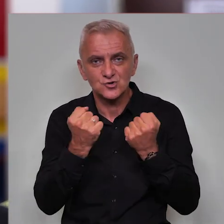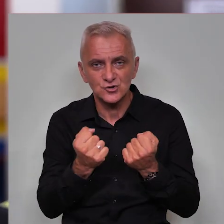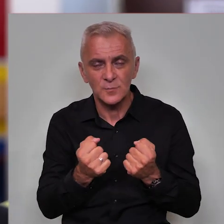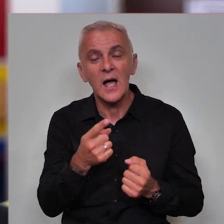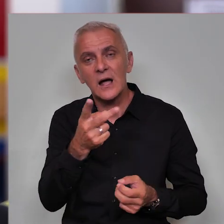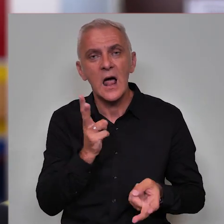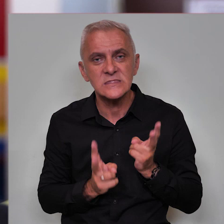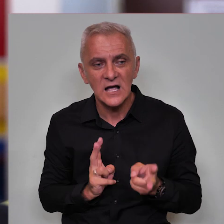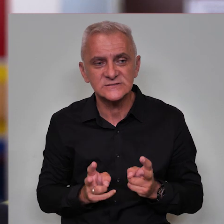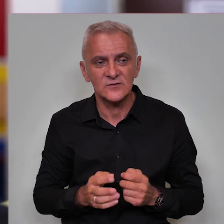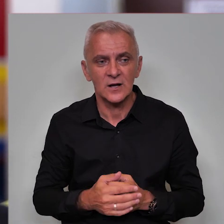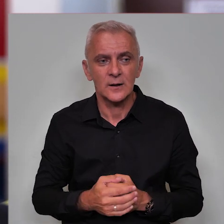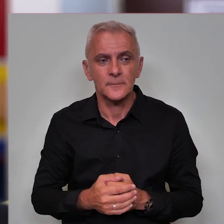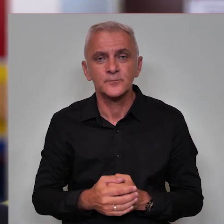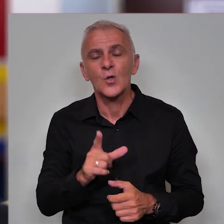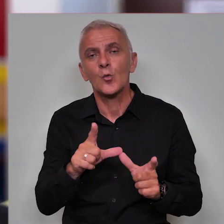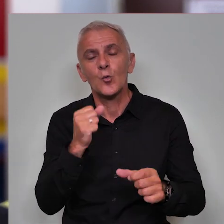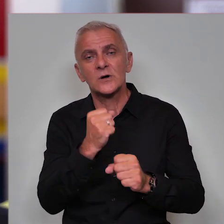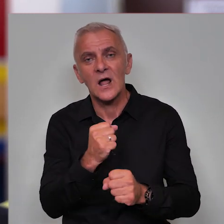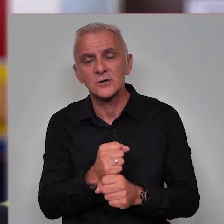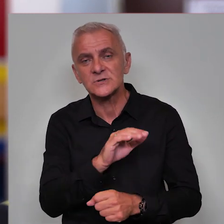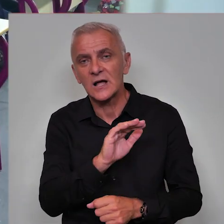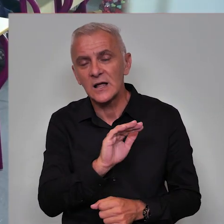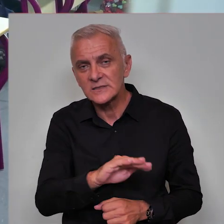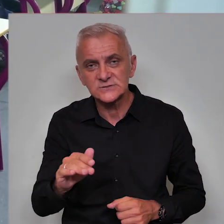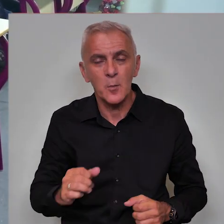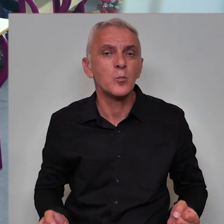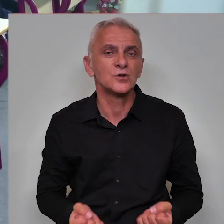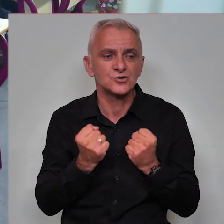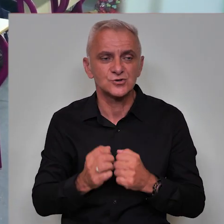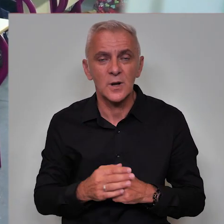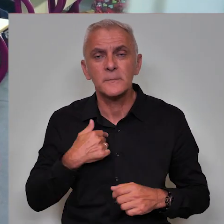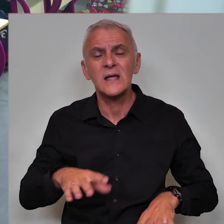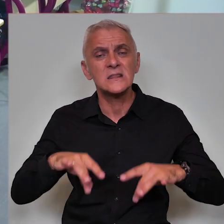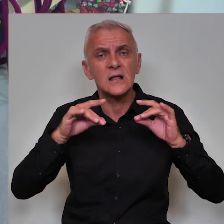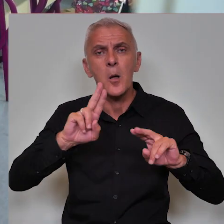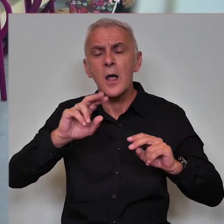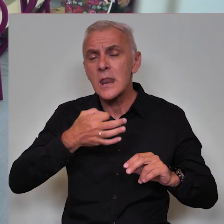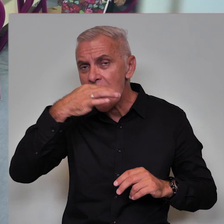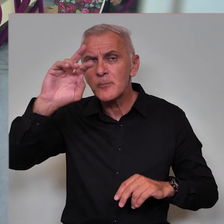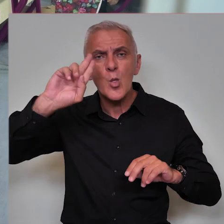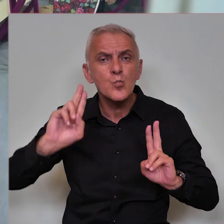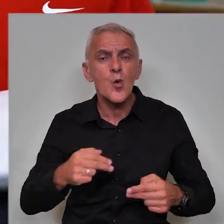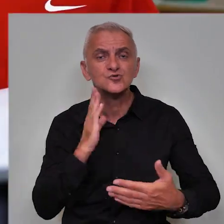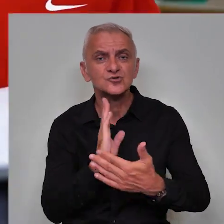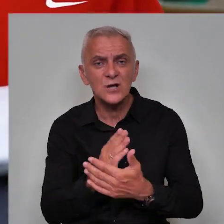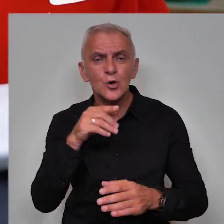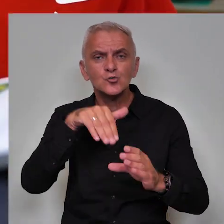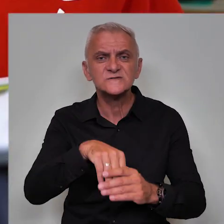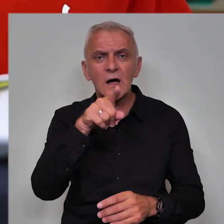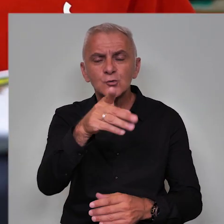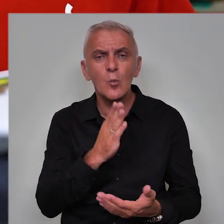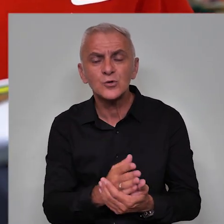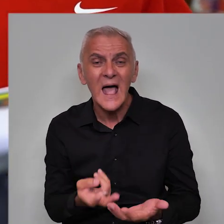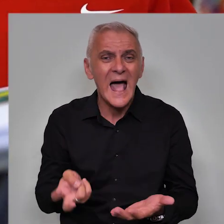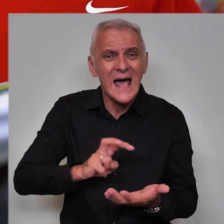ali tako i nastavnika u radu sa djetitom sa poteškoćama. Iznalazimo najbolji mogući način da u stvari to